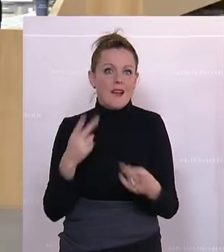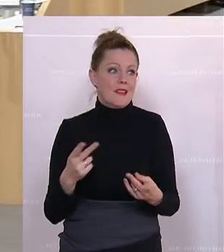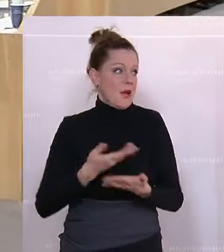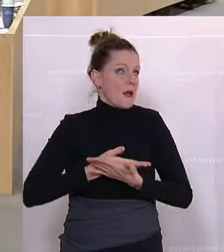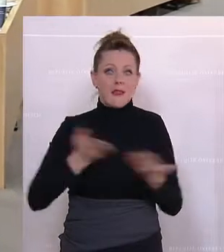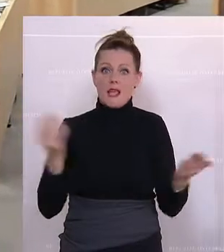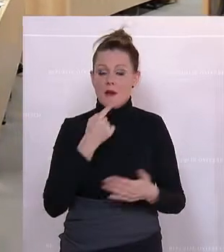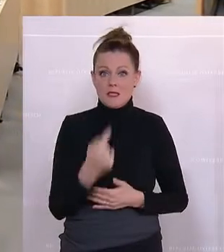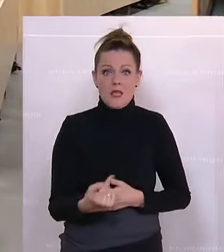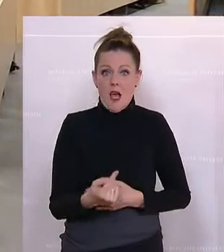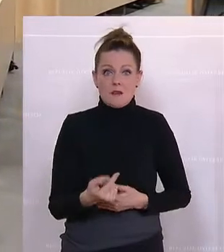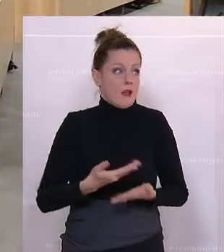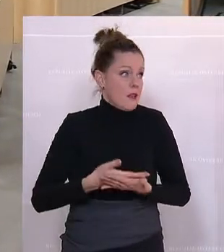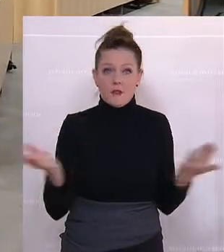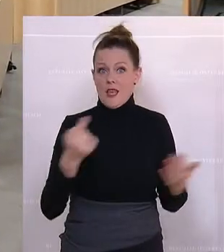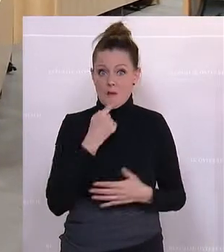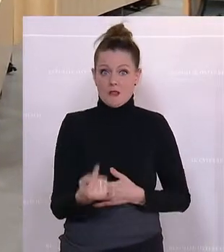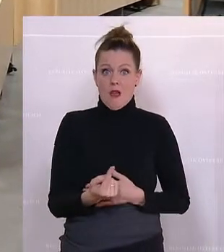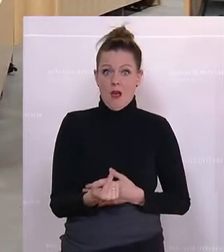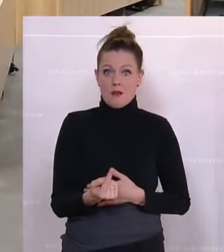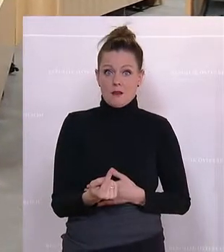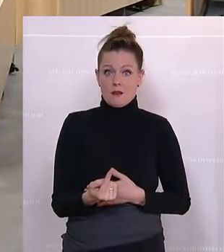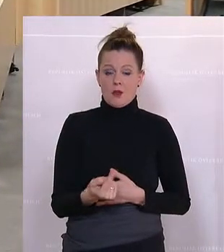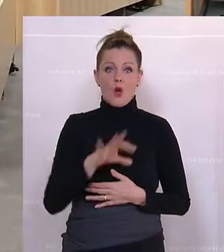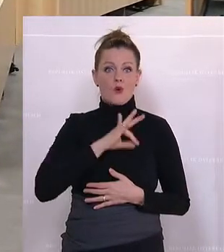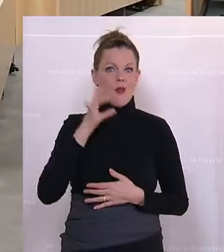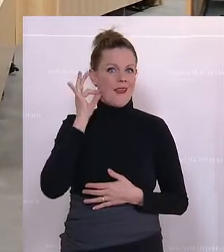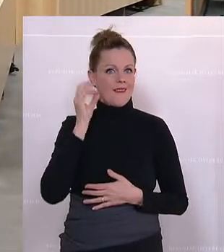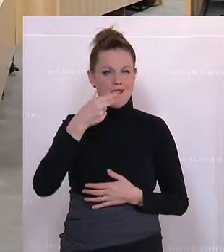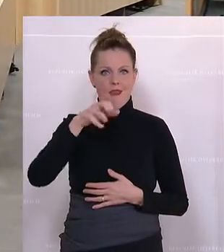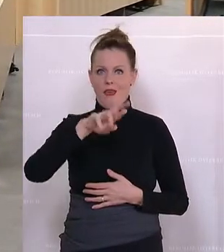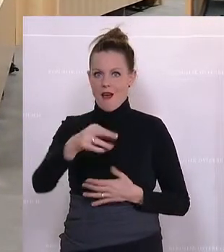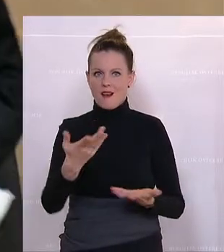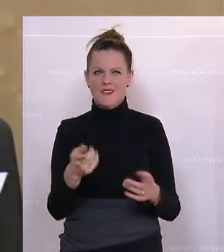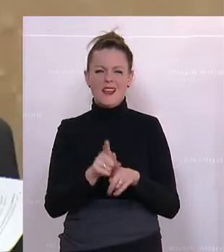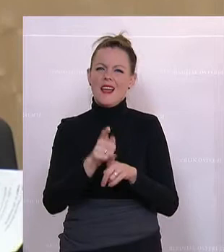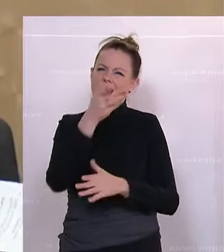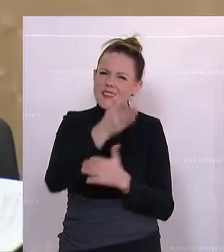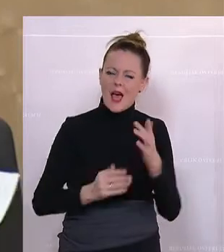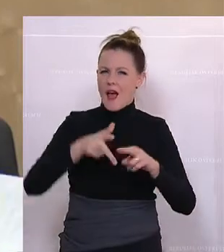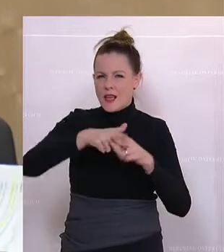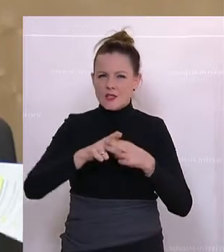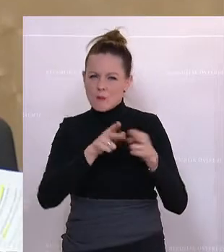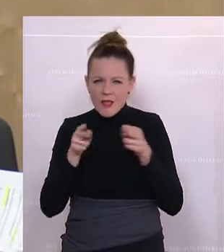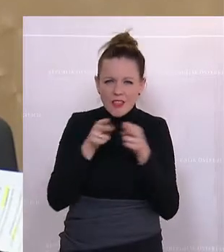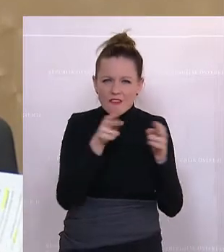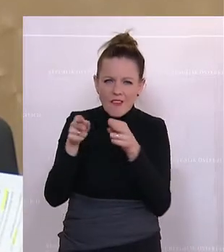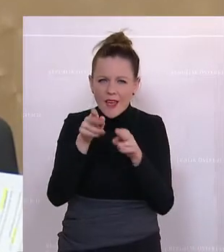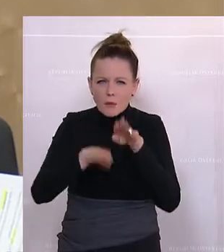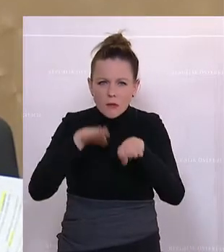Frau Kollegin Herr. Das behauptet ja niemand. Aber es ist ein Teil, ein Instrument in diese Richtung. Und